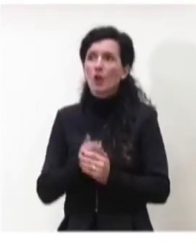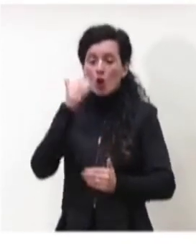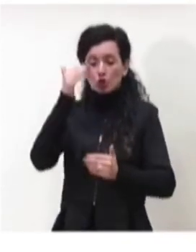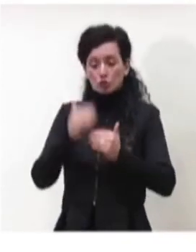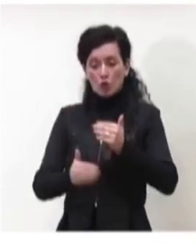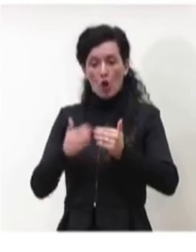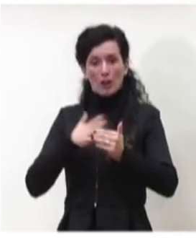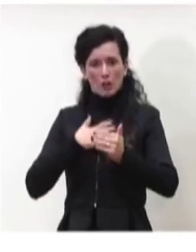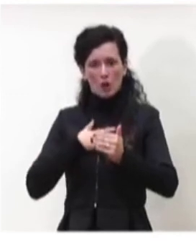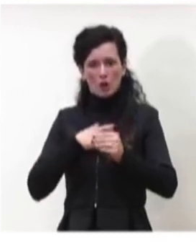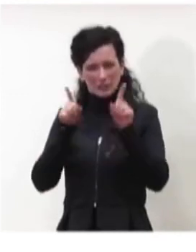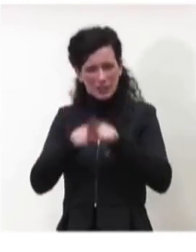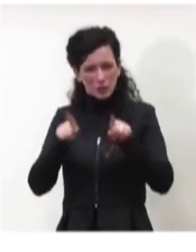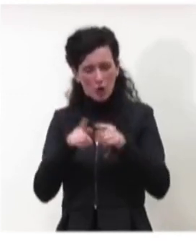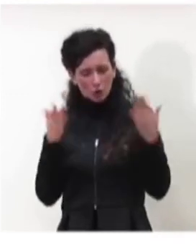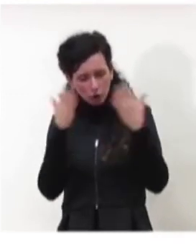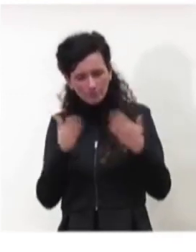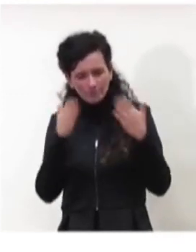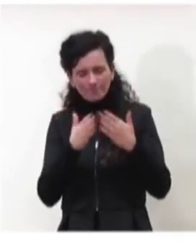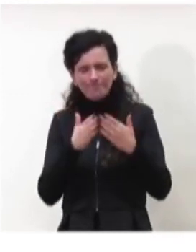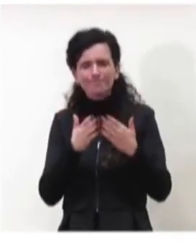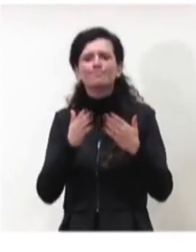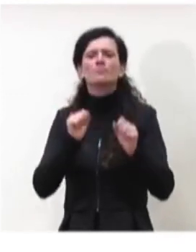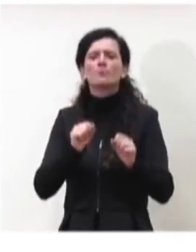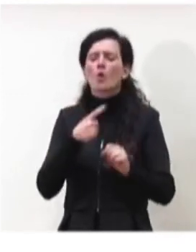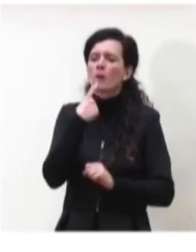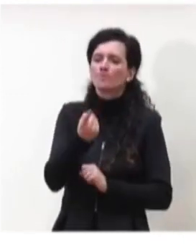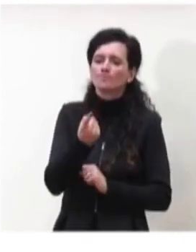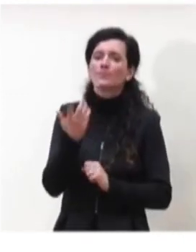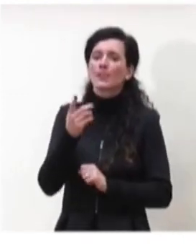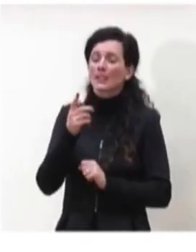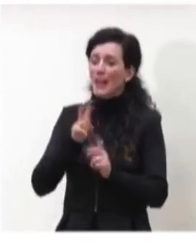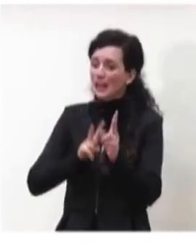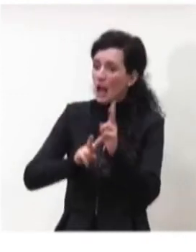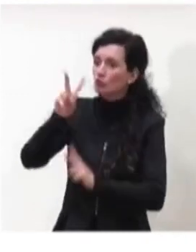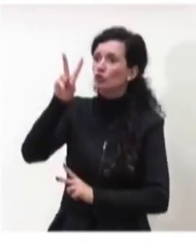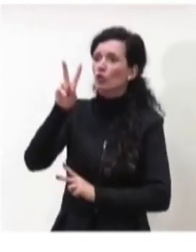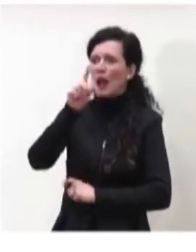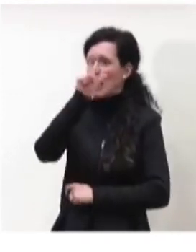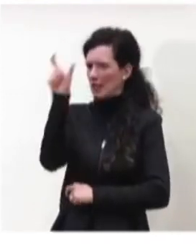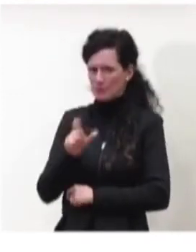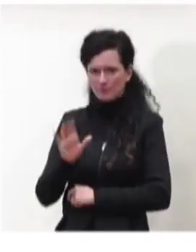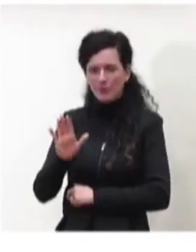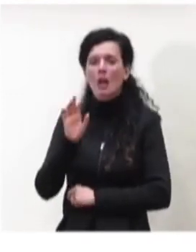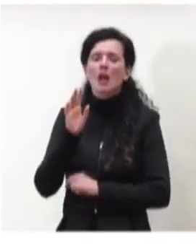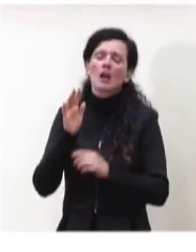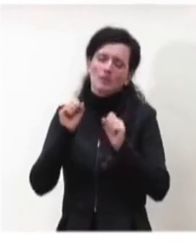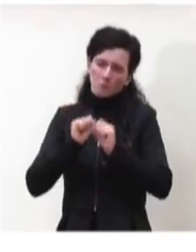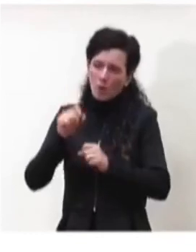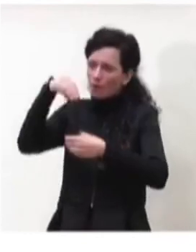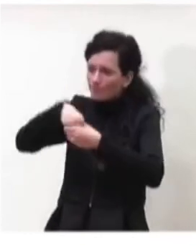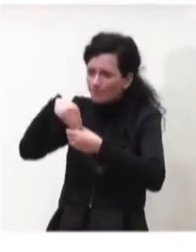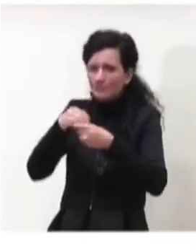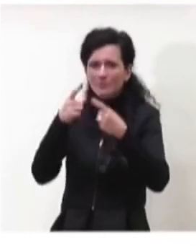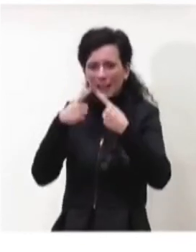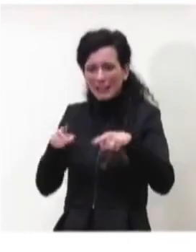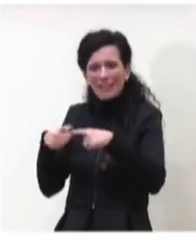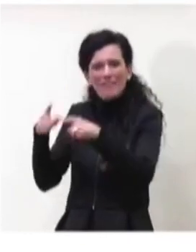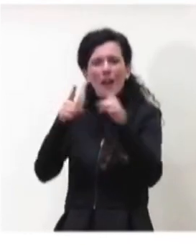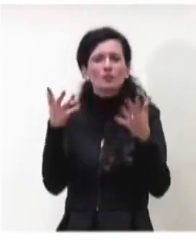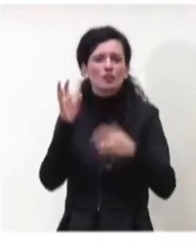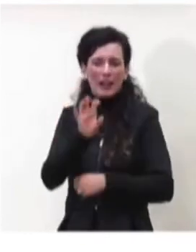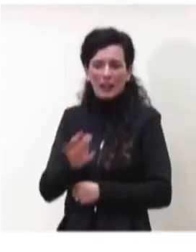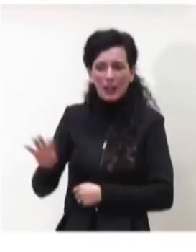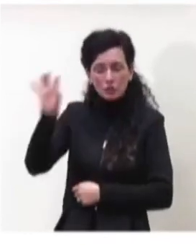vedete che a livello nazionale, poi la realtà è diversa da regione a regione, siamo leggermente sotto soglia